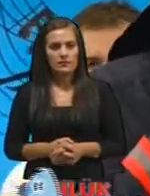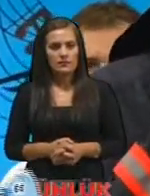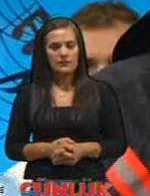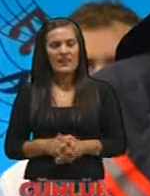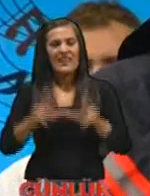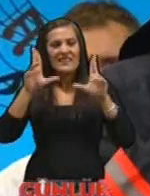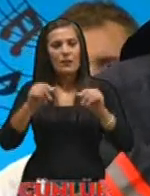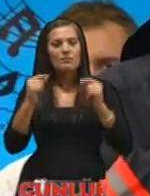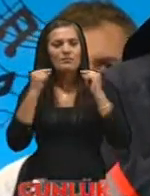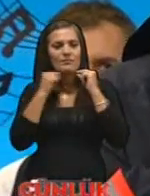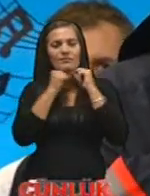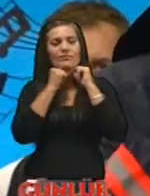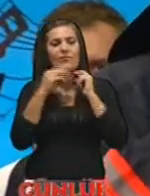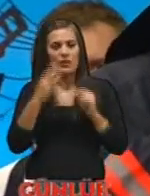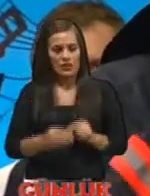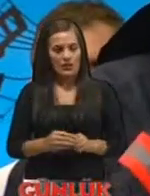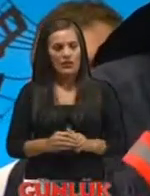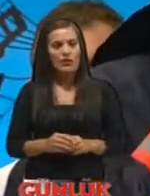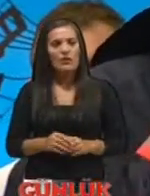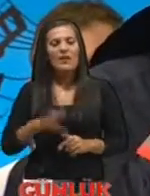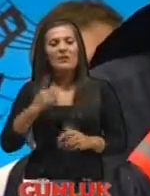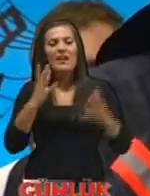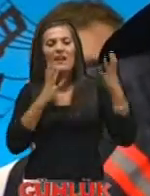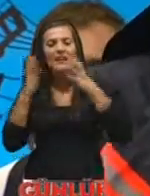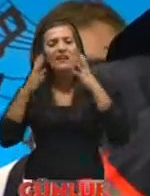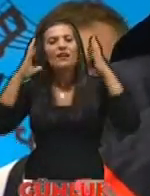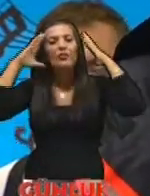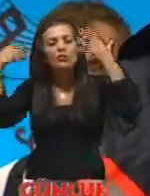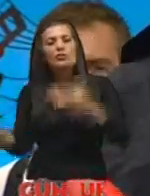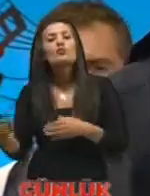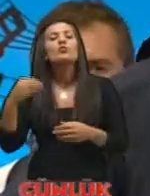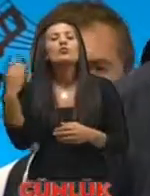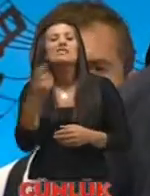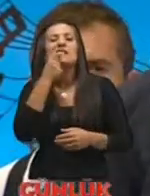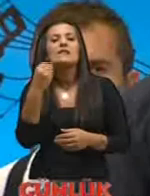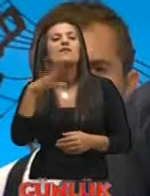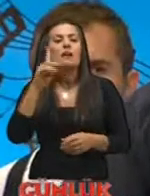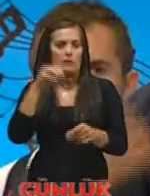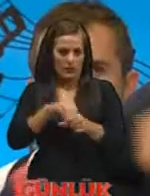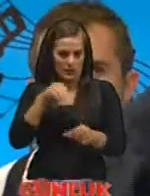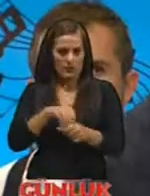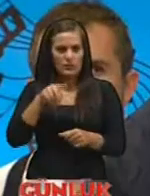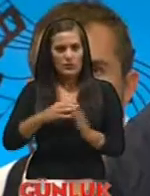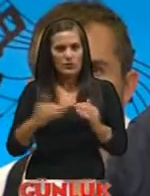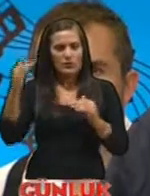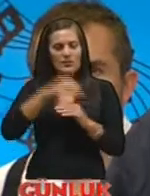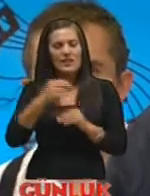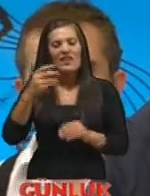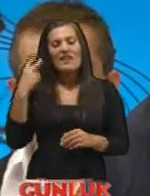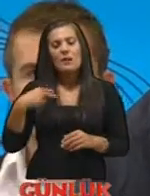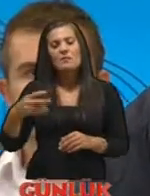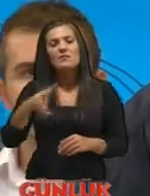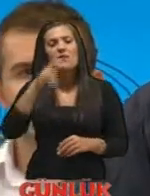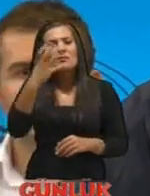tam oturacak şekilde takıyoruz ki herhangi bir durumda kaymasın düşmesin üzerimizden bunun üzerine ve temiz hava solunum